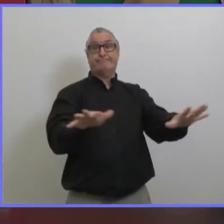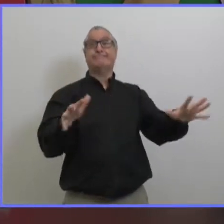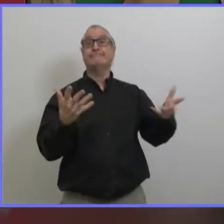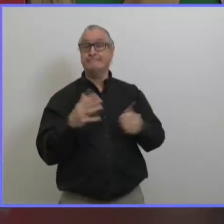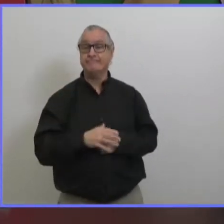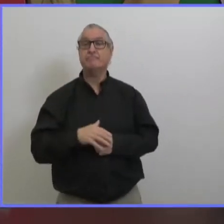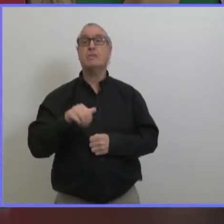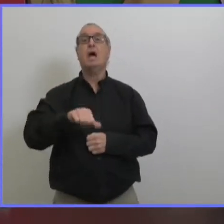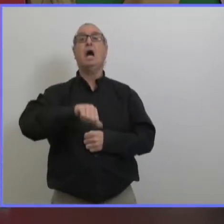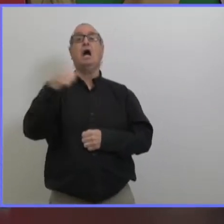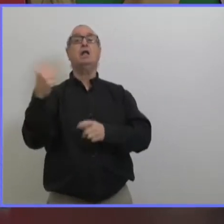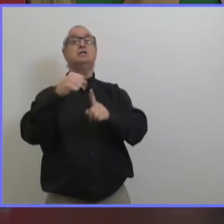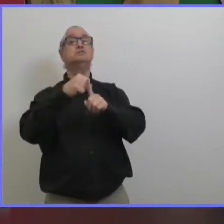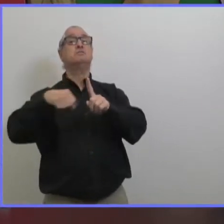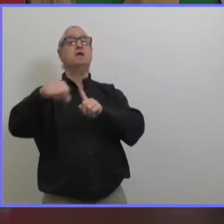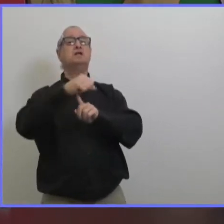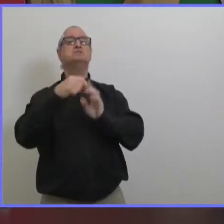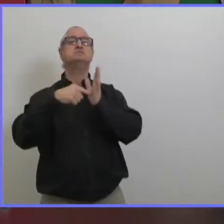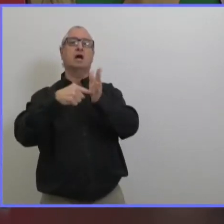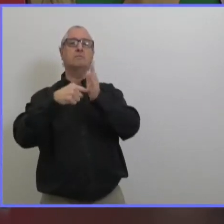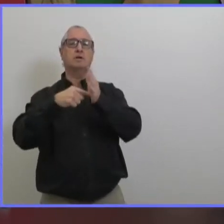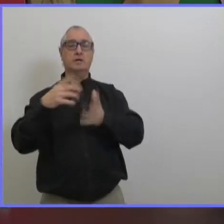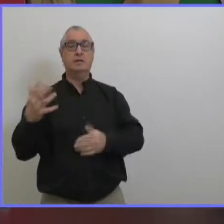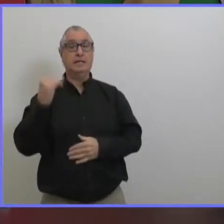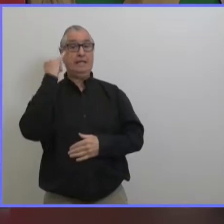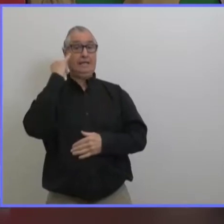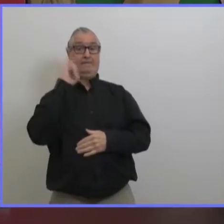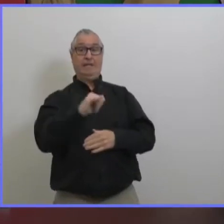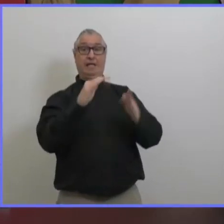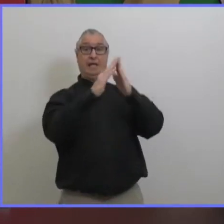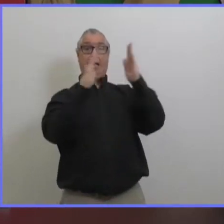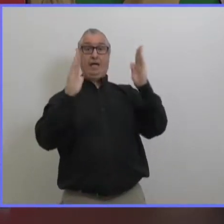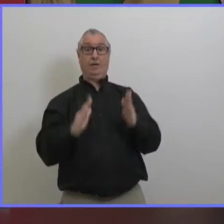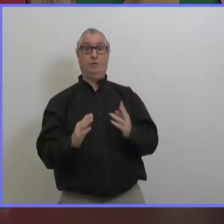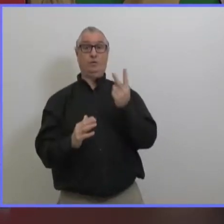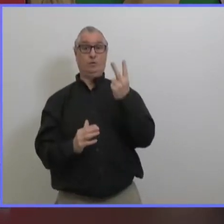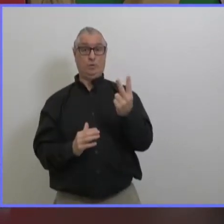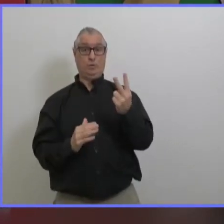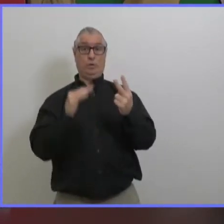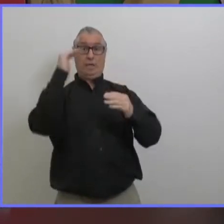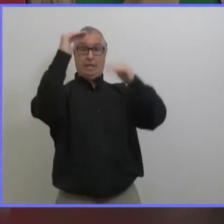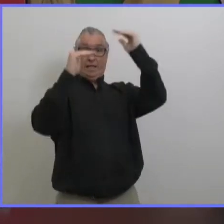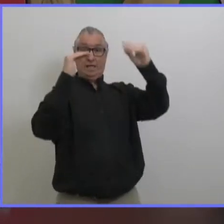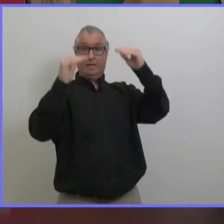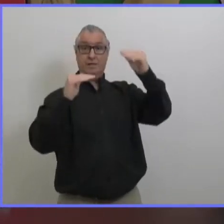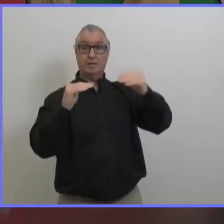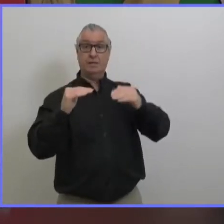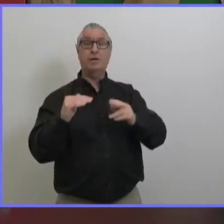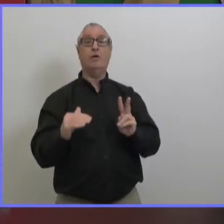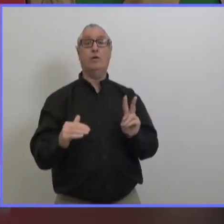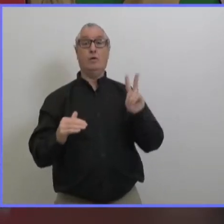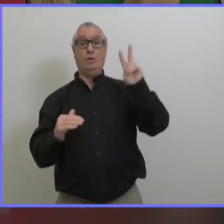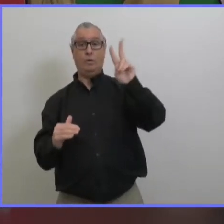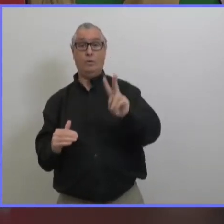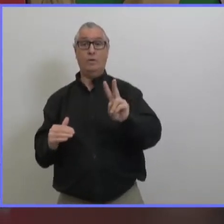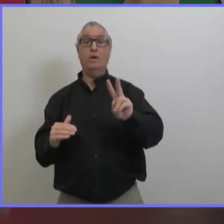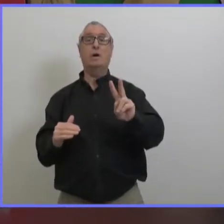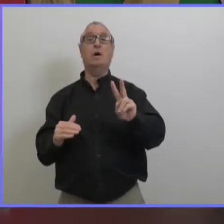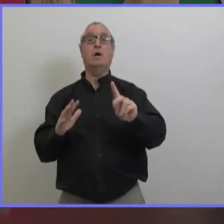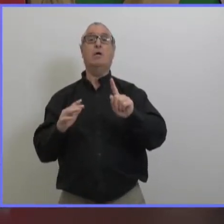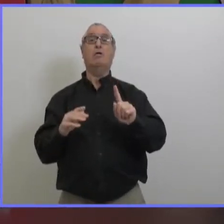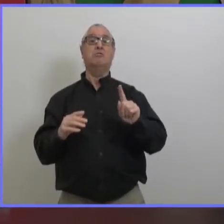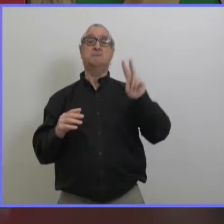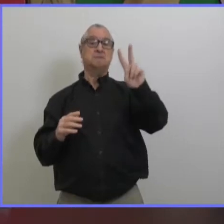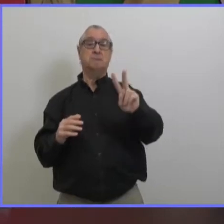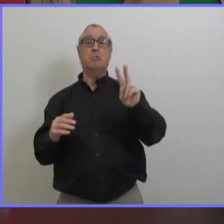et que vous vous êtes assuré que les deux adultes résident effectivement dans la même maison et qu'il se trouve que un